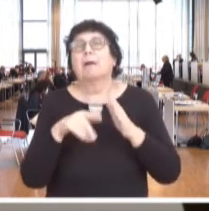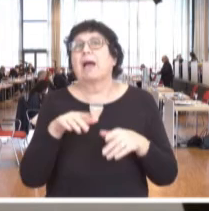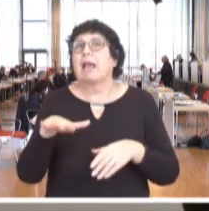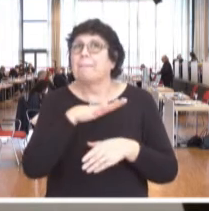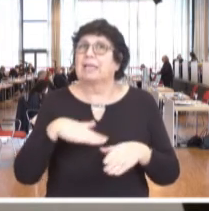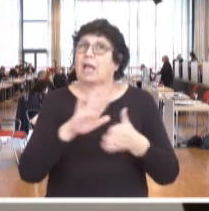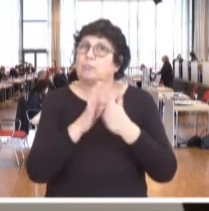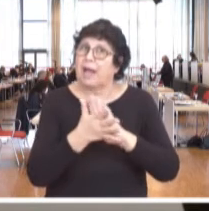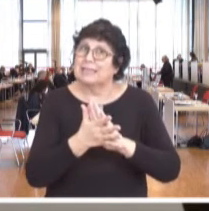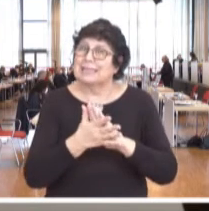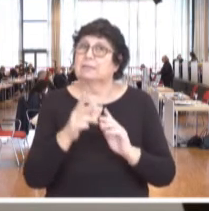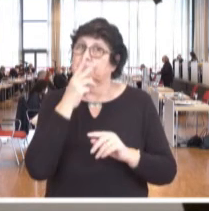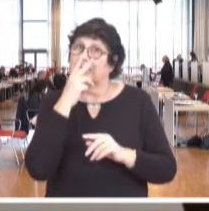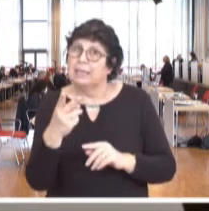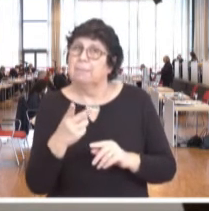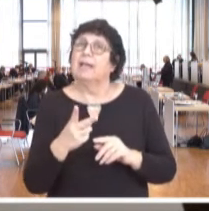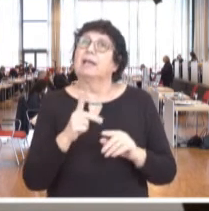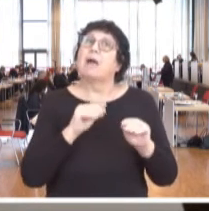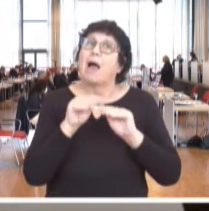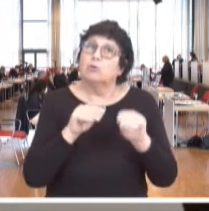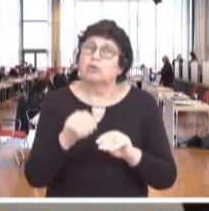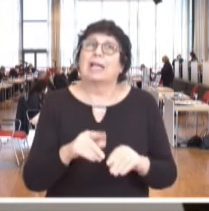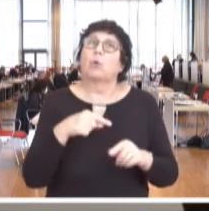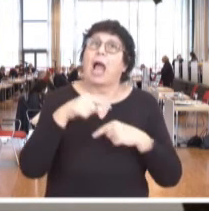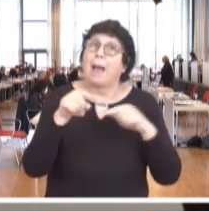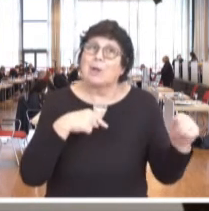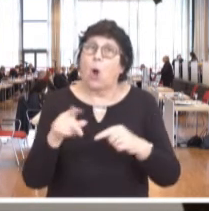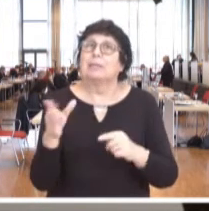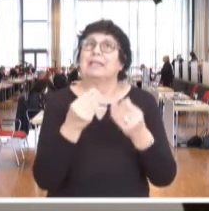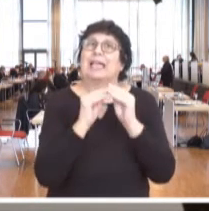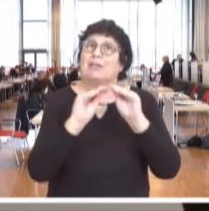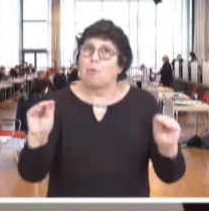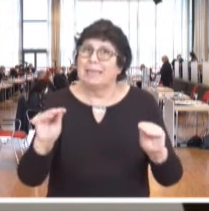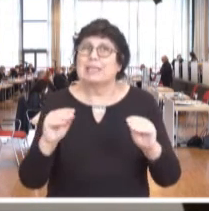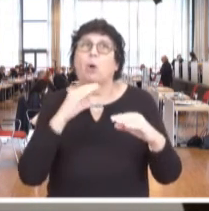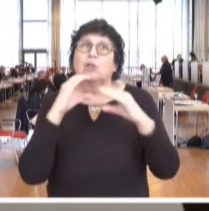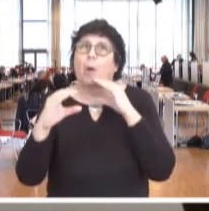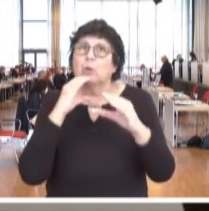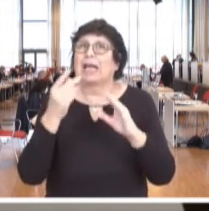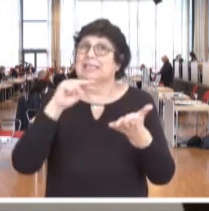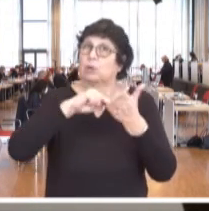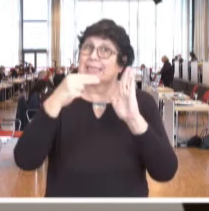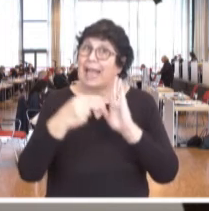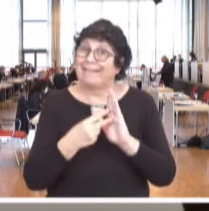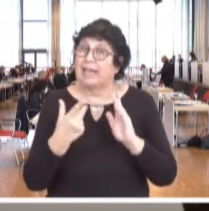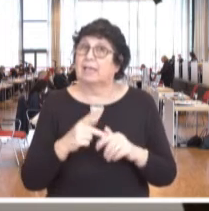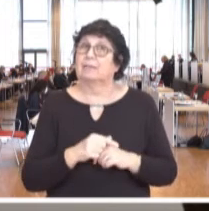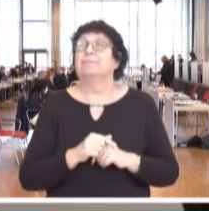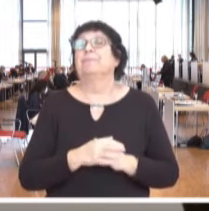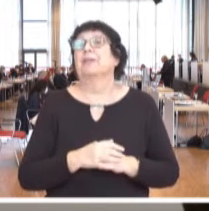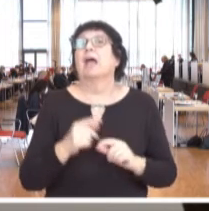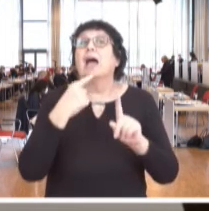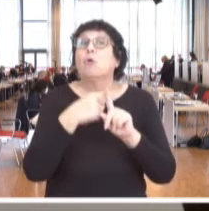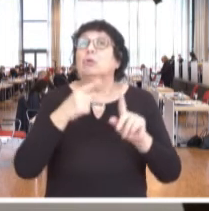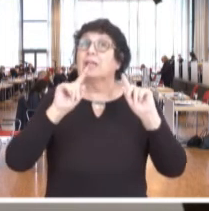im Hinblick auf die Ausstattung der Abgeordneten mit Informations und Kommunikationstechnologie einerseits